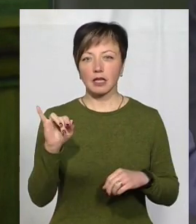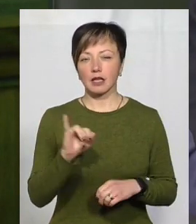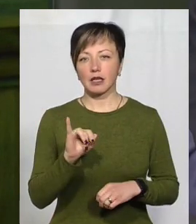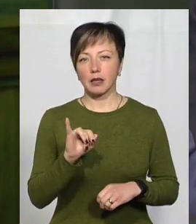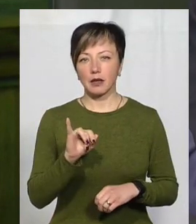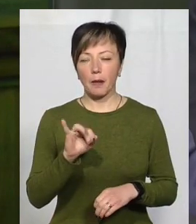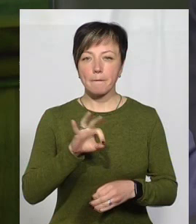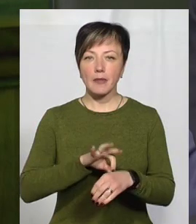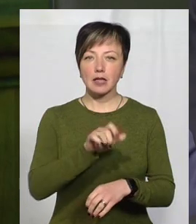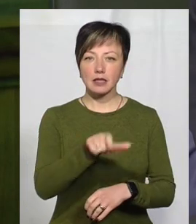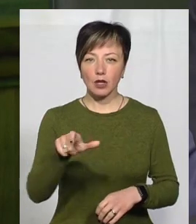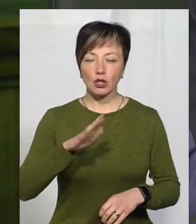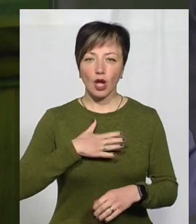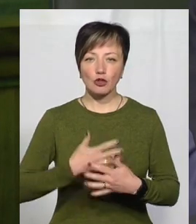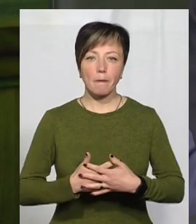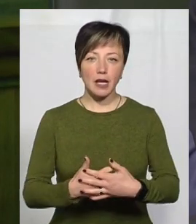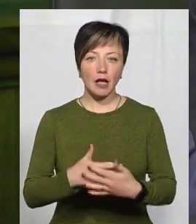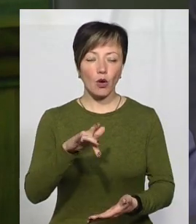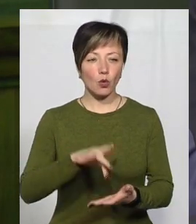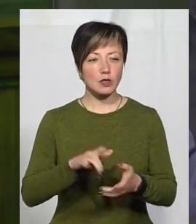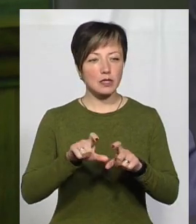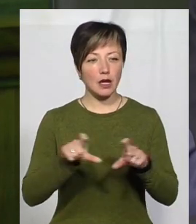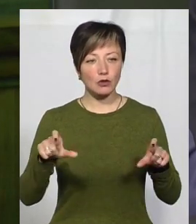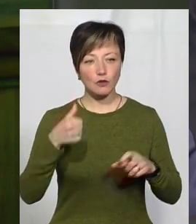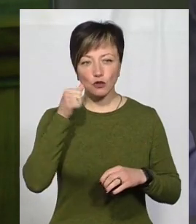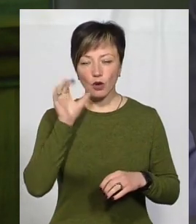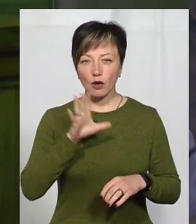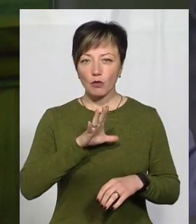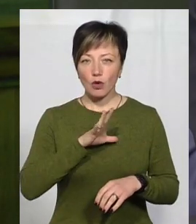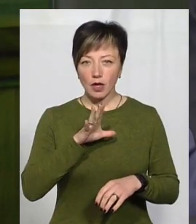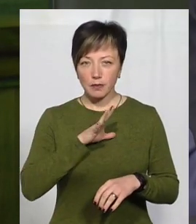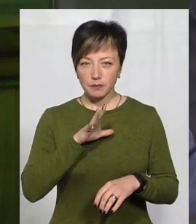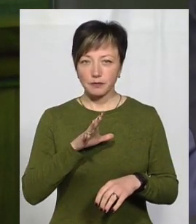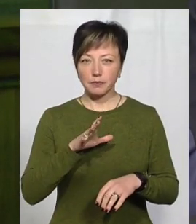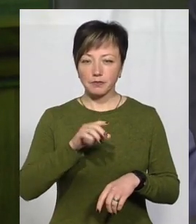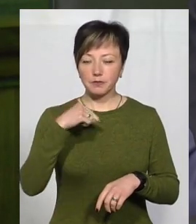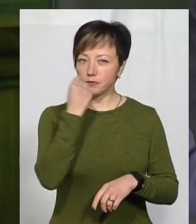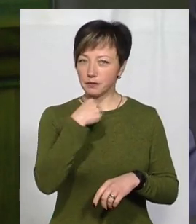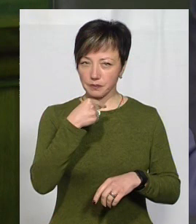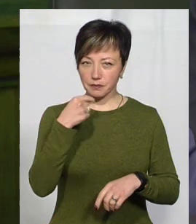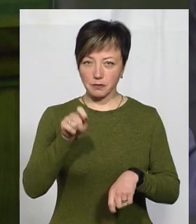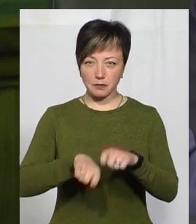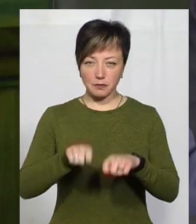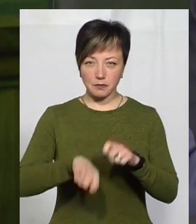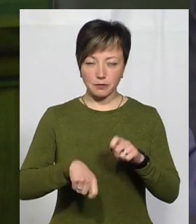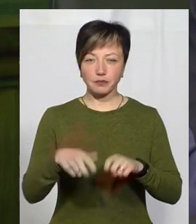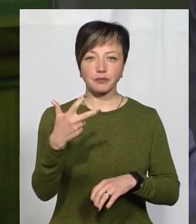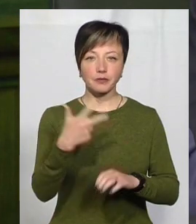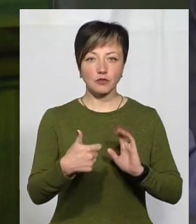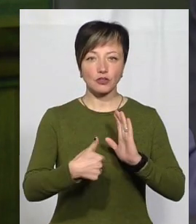пацієнти нашого перинатального центру. Вчора були відібрані біологічні зразки. З 36